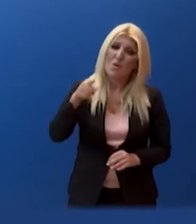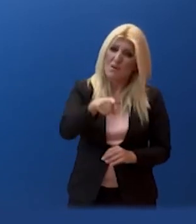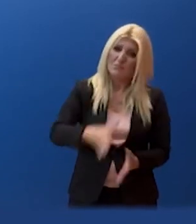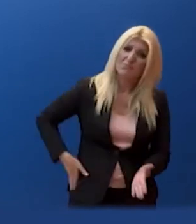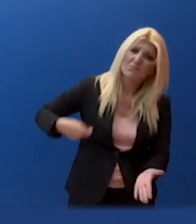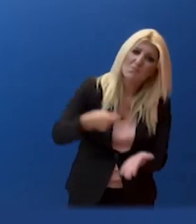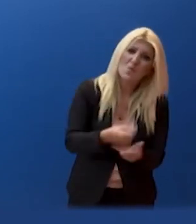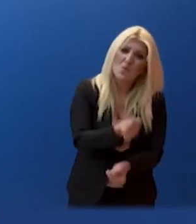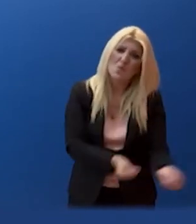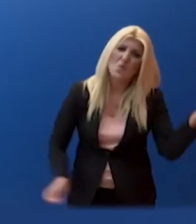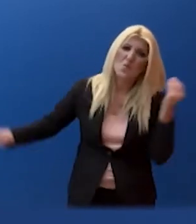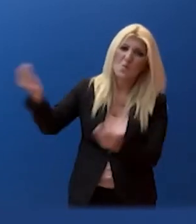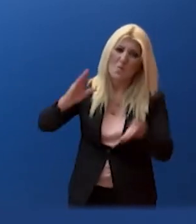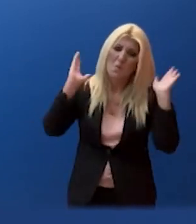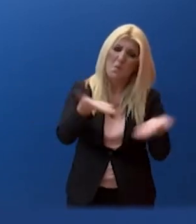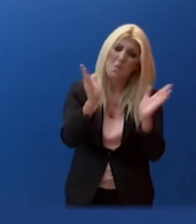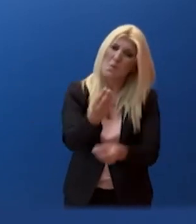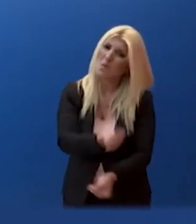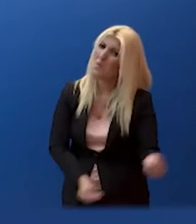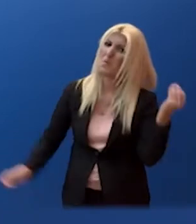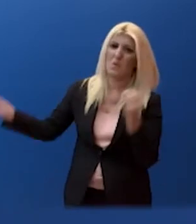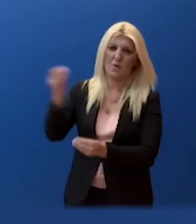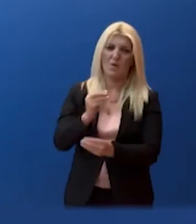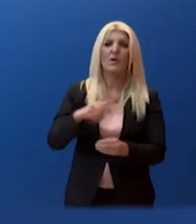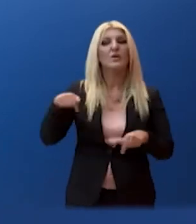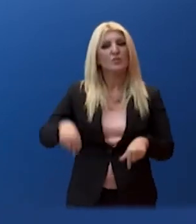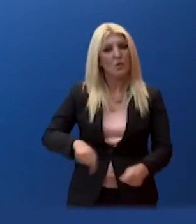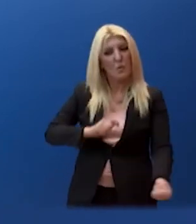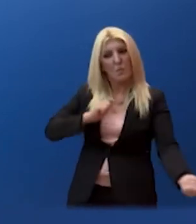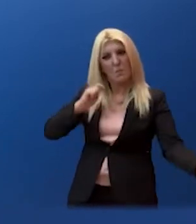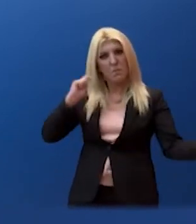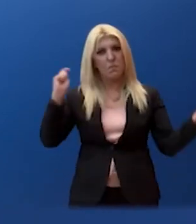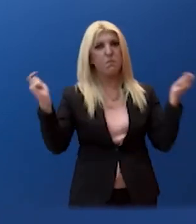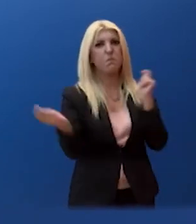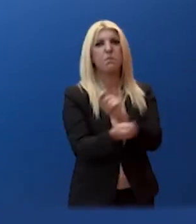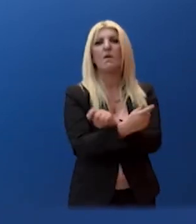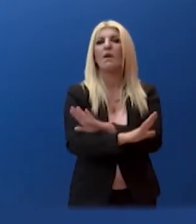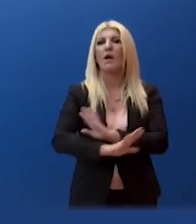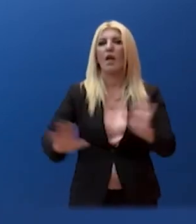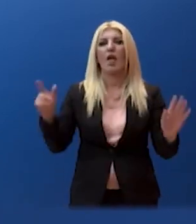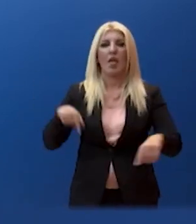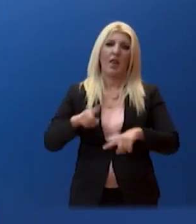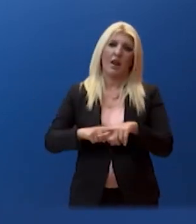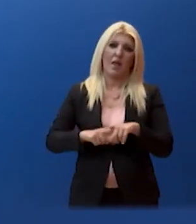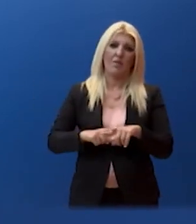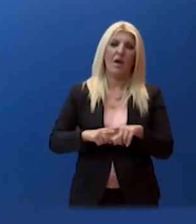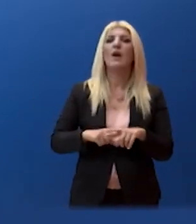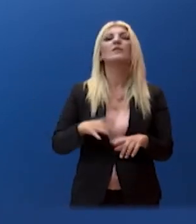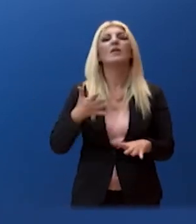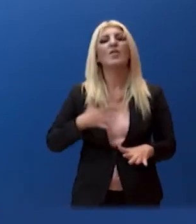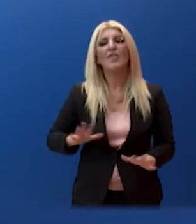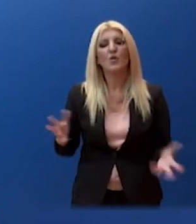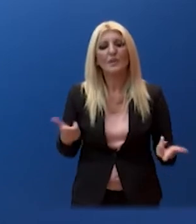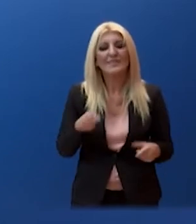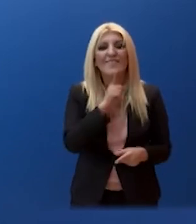Η πορεία για τη μεταβόσμιση της Ελλάδας μέσα από την αλλαγή του παραγωγικού ποδήματός της περνάει ακριβώς από την αναγέννηση